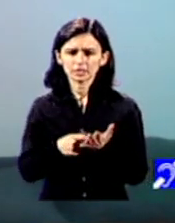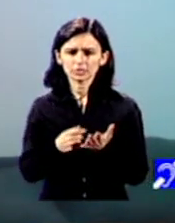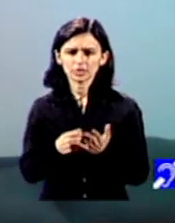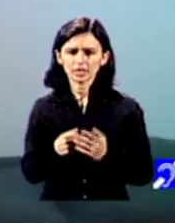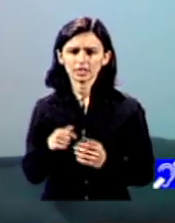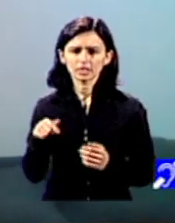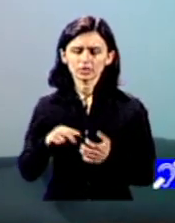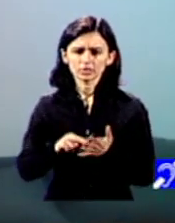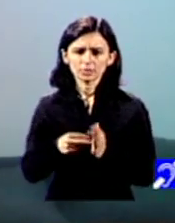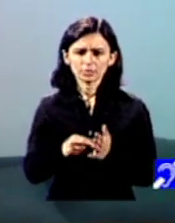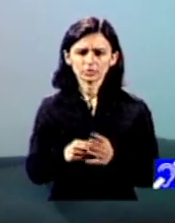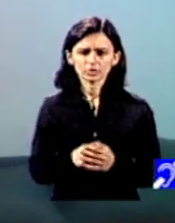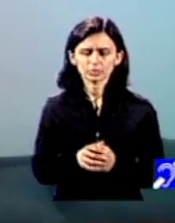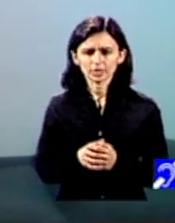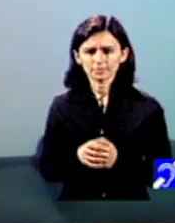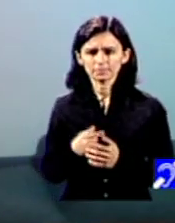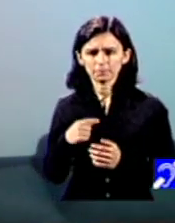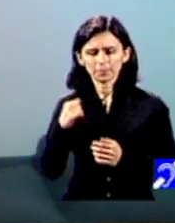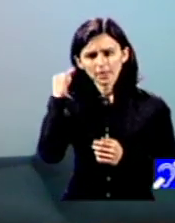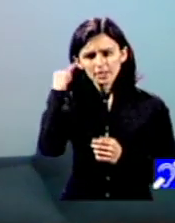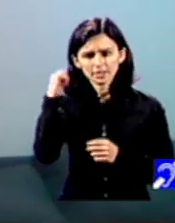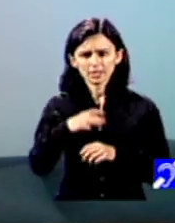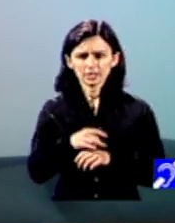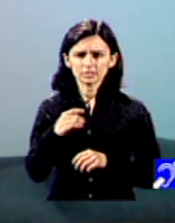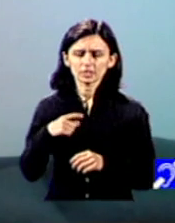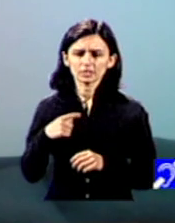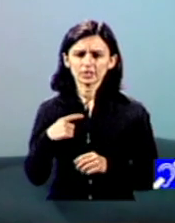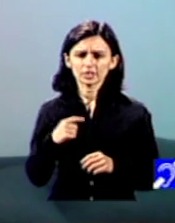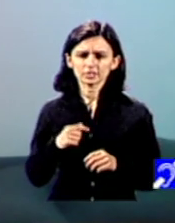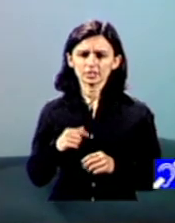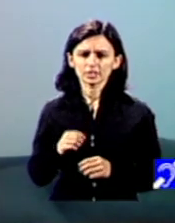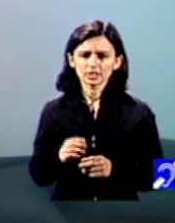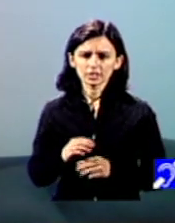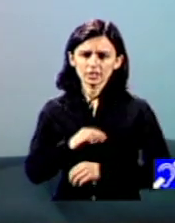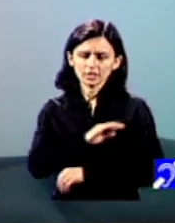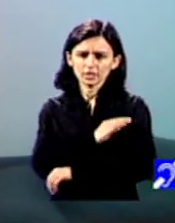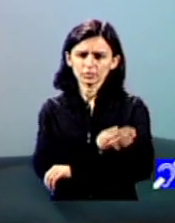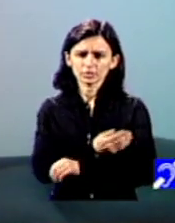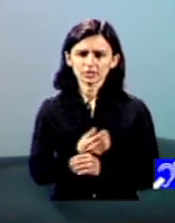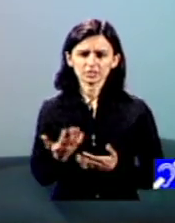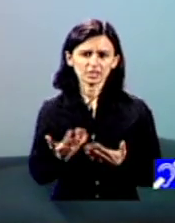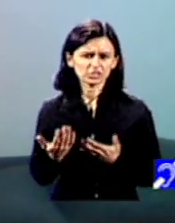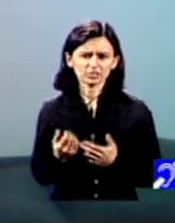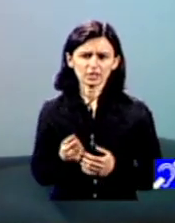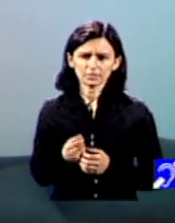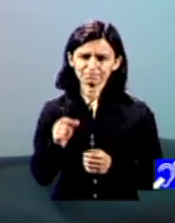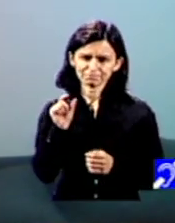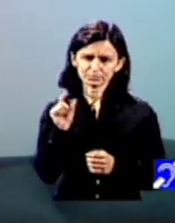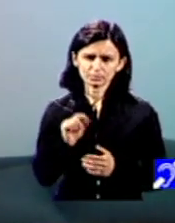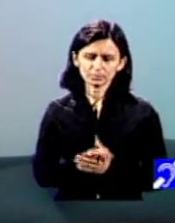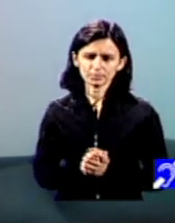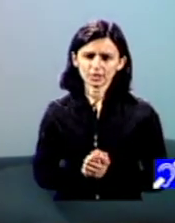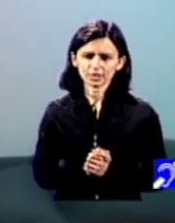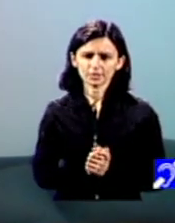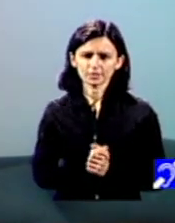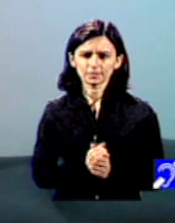pare că este tratată oricum inițiativa de către autoritățile județene ca un fel de ceva secundar nu am auzit de